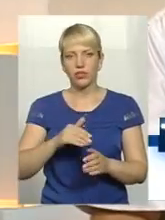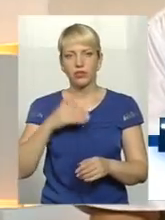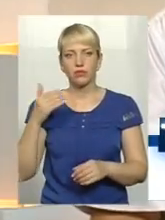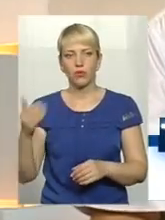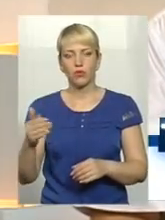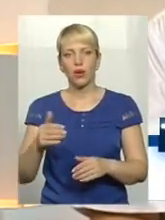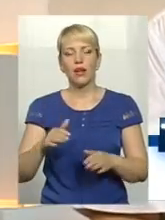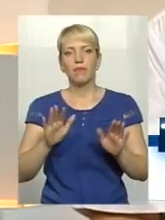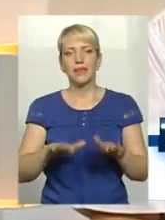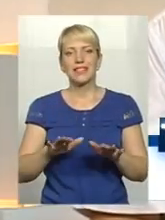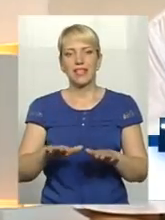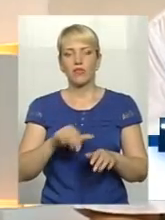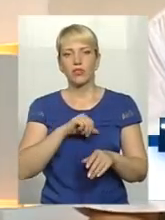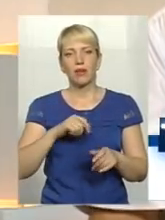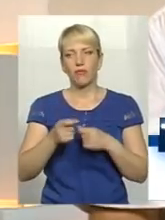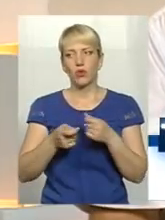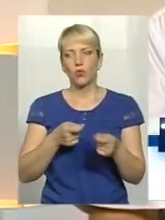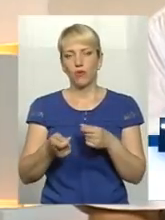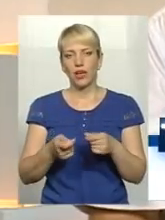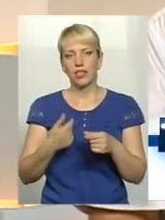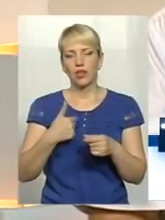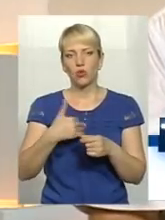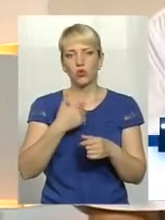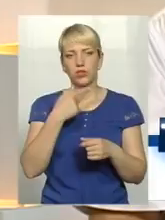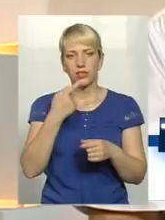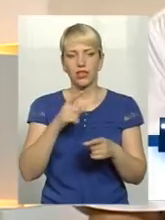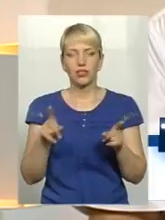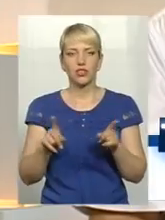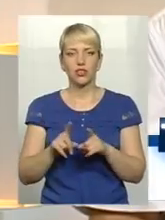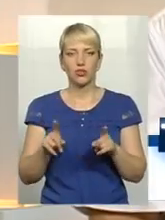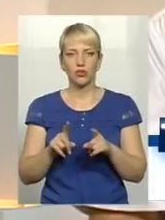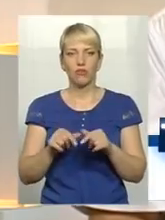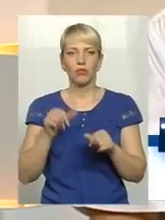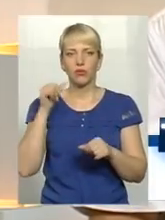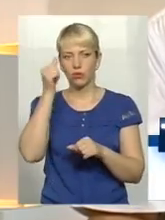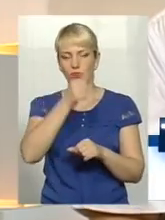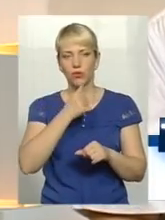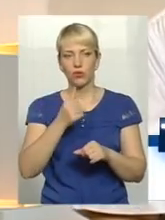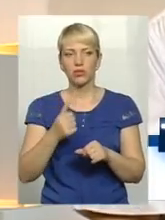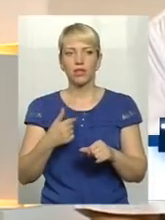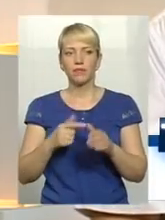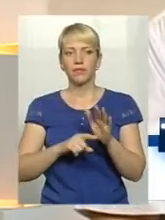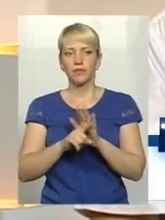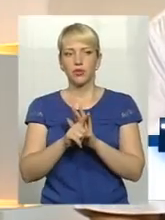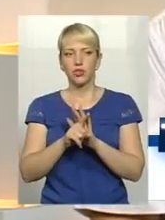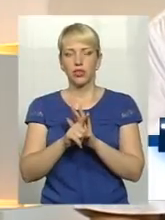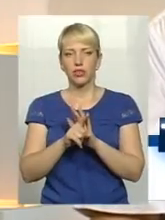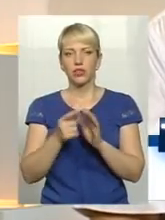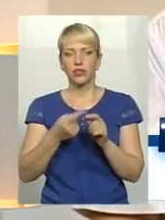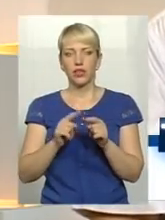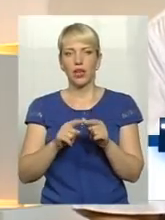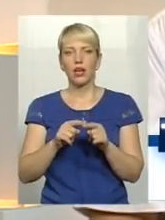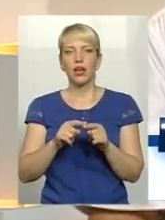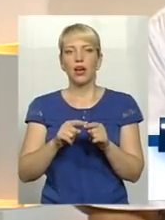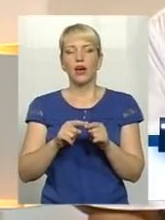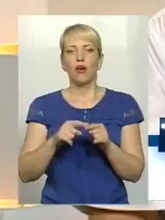органів місцевого самоврядування. Я хочу зазначити, що в минулому році, вже з початку дії програми, обласної